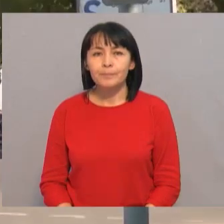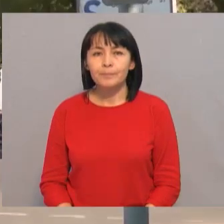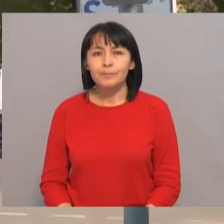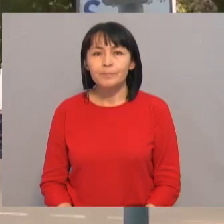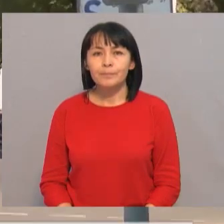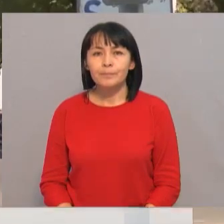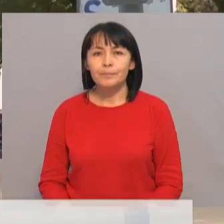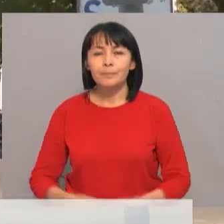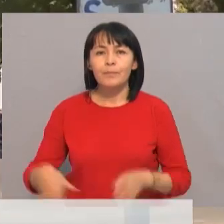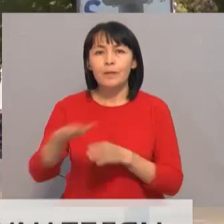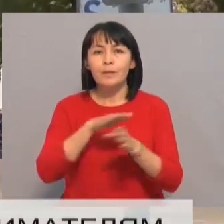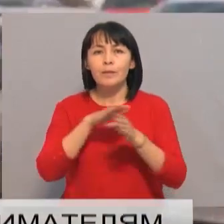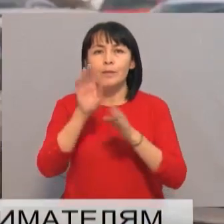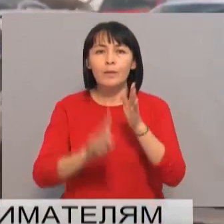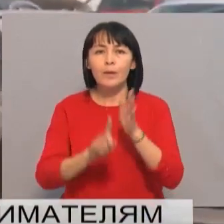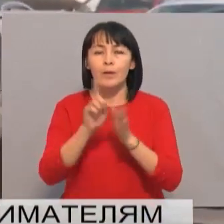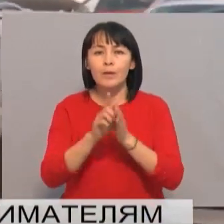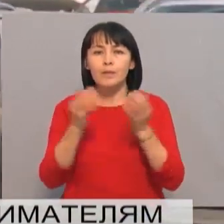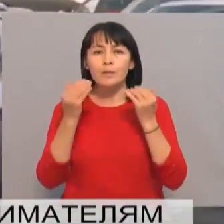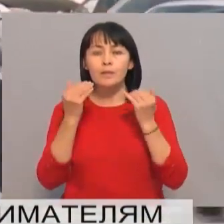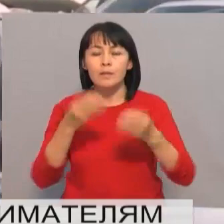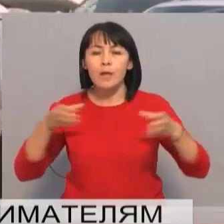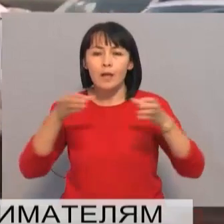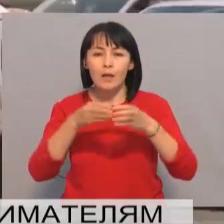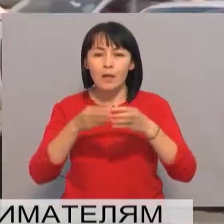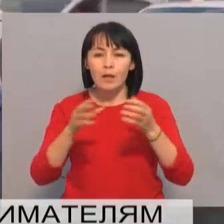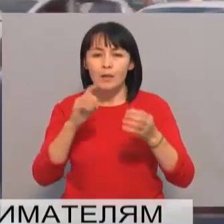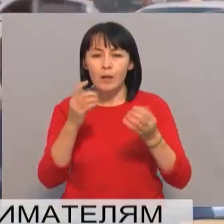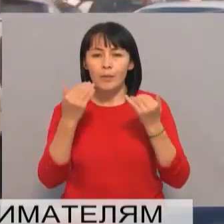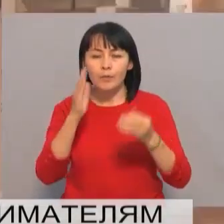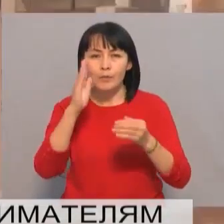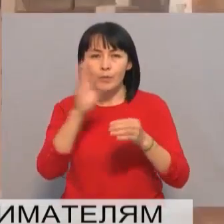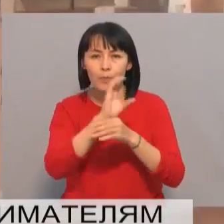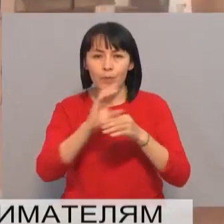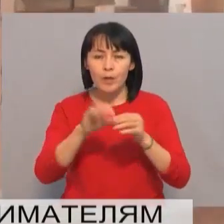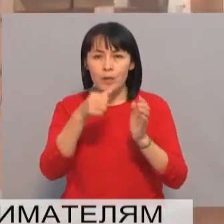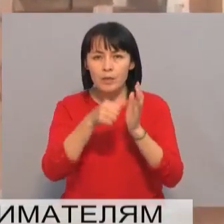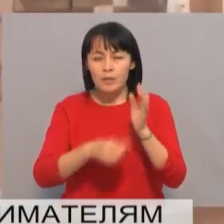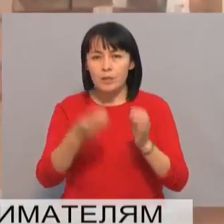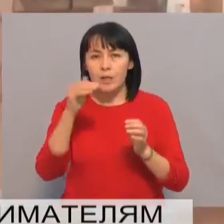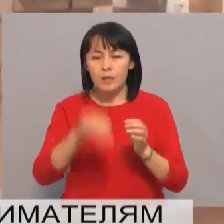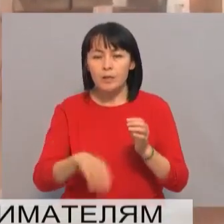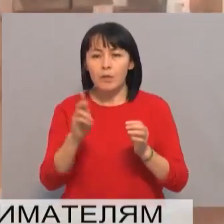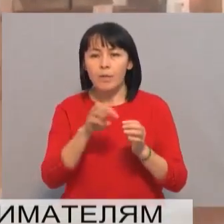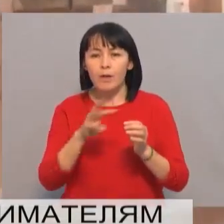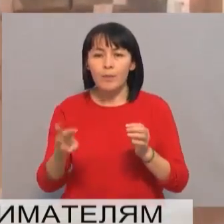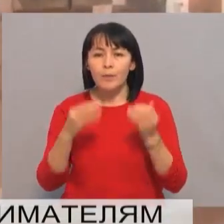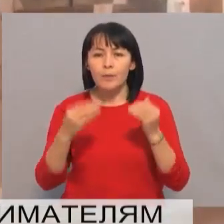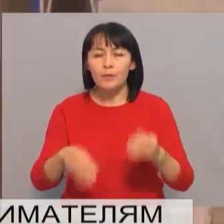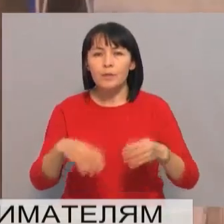При полном запуске ТОО «Феррум Констракшн» и «Хемикл» будет производить 60 тысяч кубометров